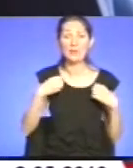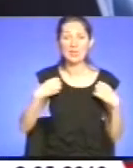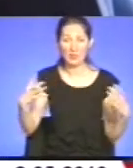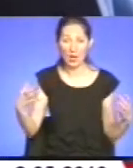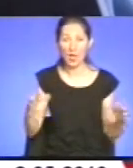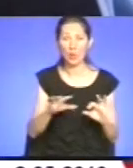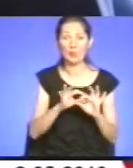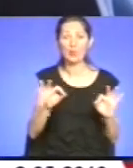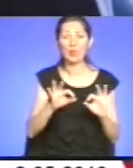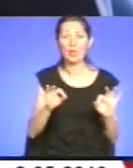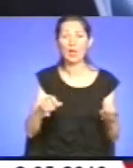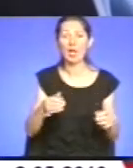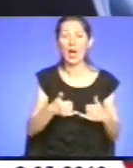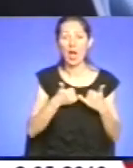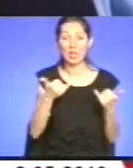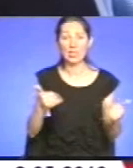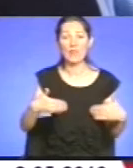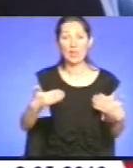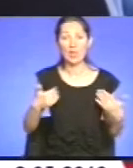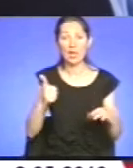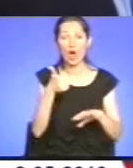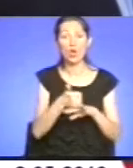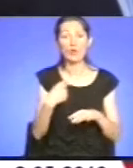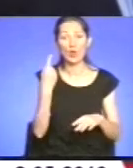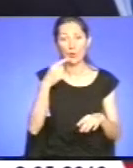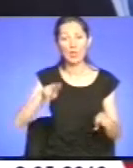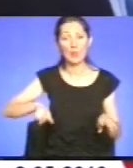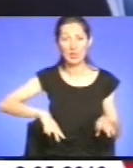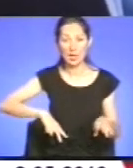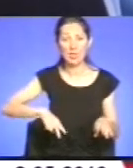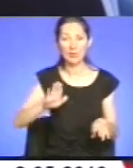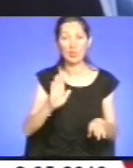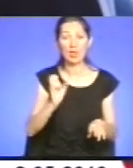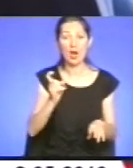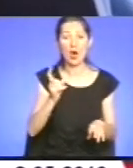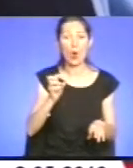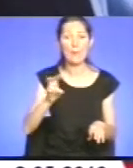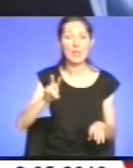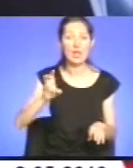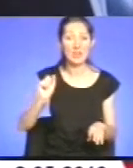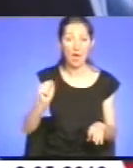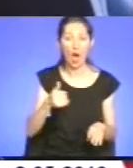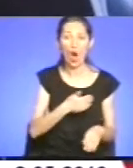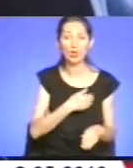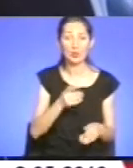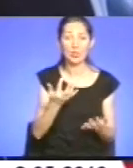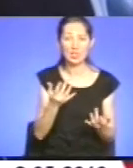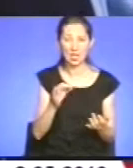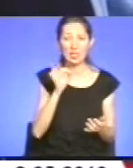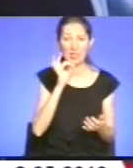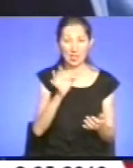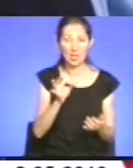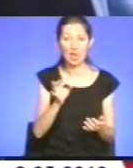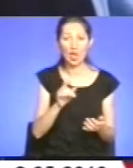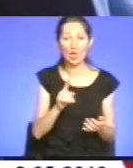найщиріші вітання від голови обласної державної адміністрації Валентина Хоптяна. Хотів ще раз націлити на те, що